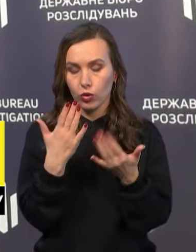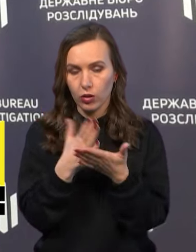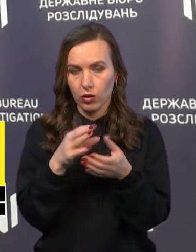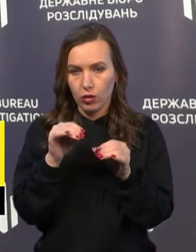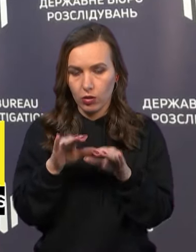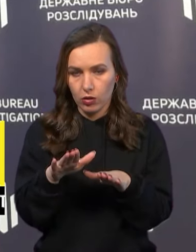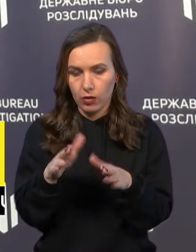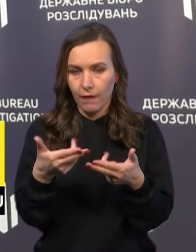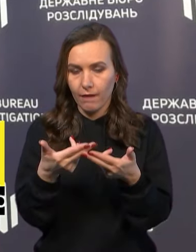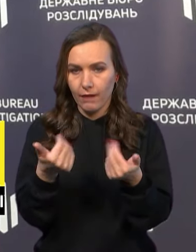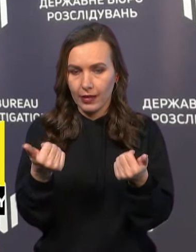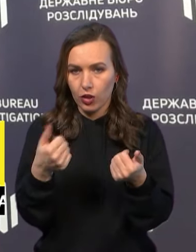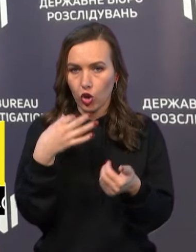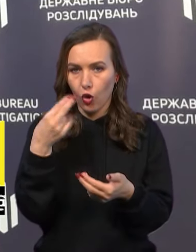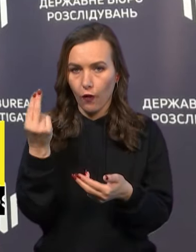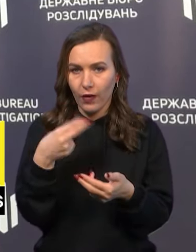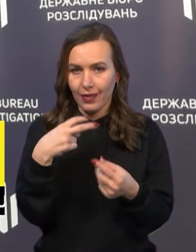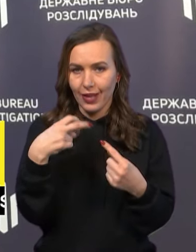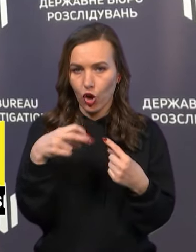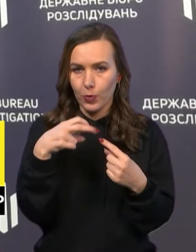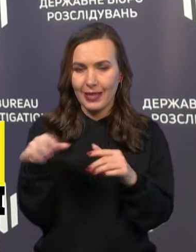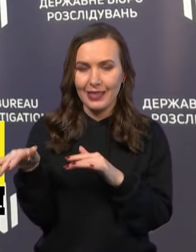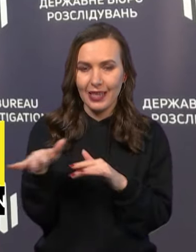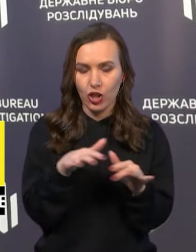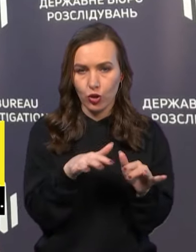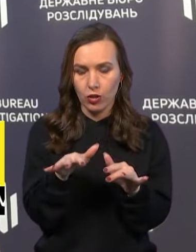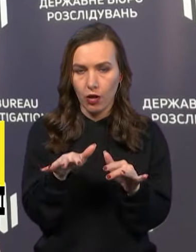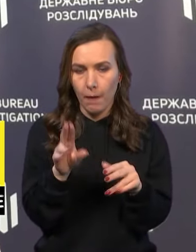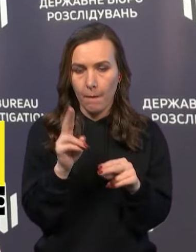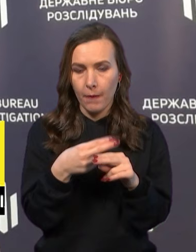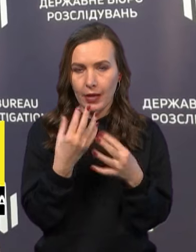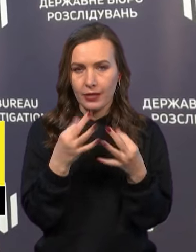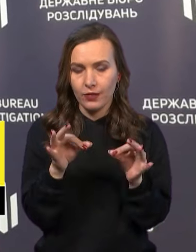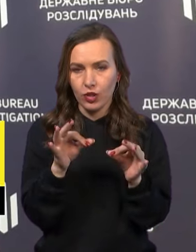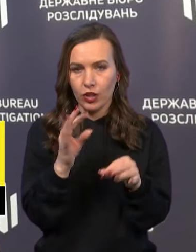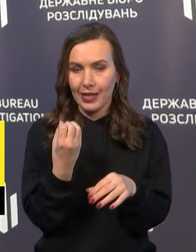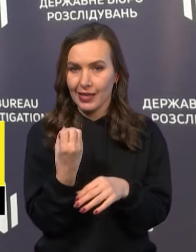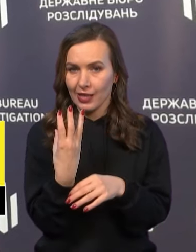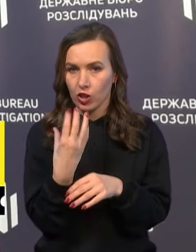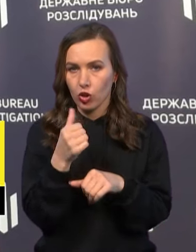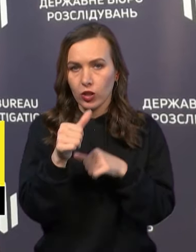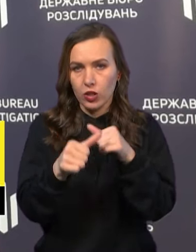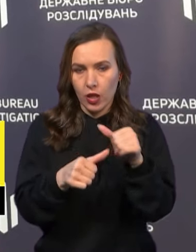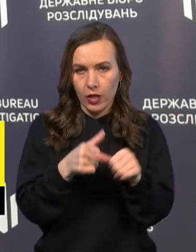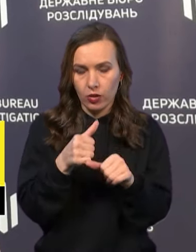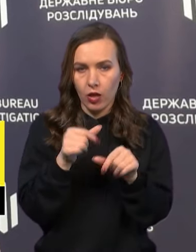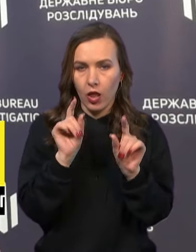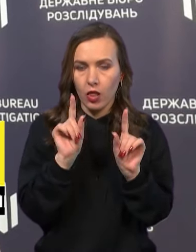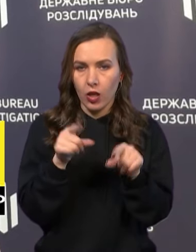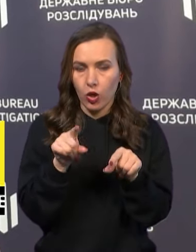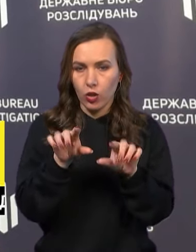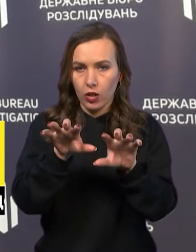його визнане винним у колабораційній діяльності, позбавили волі на 14 років і також